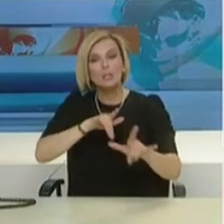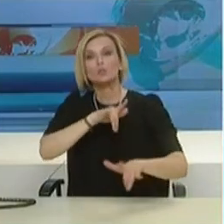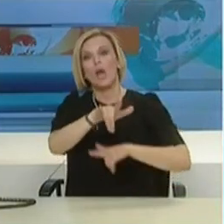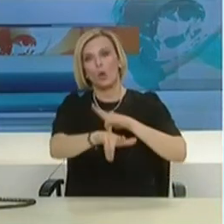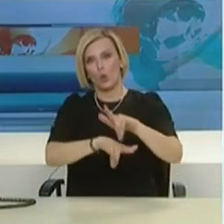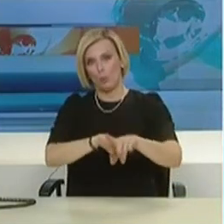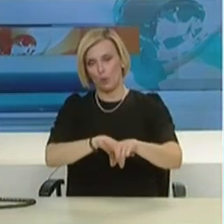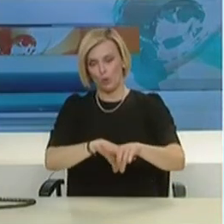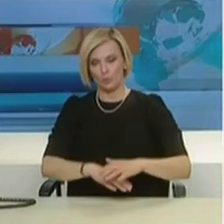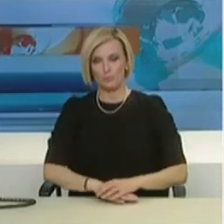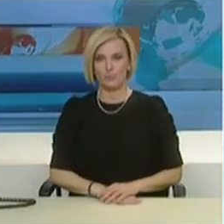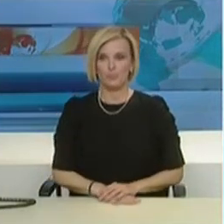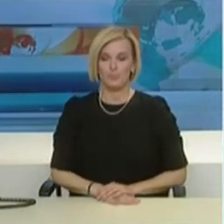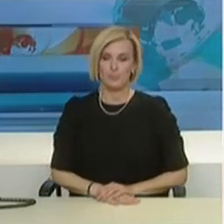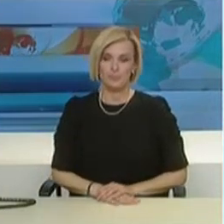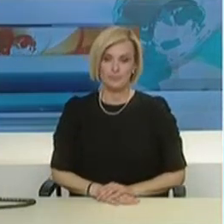Κυρία Σπαραδόρου